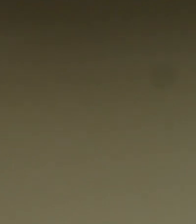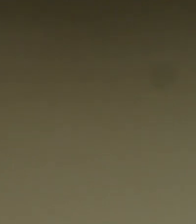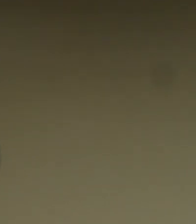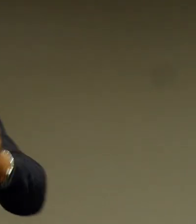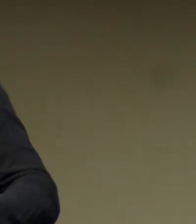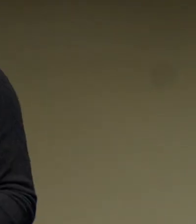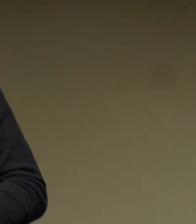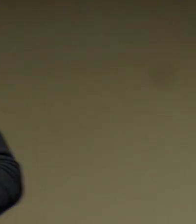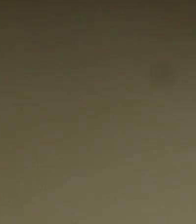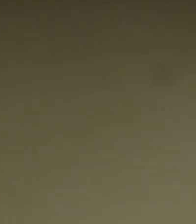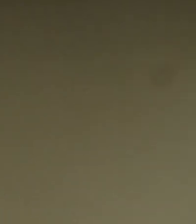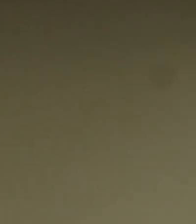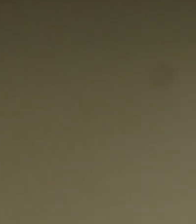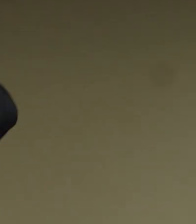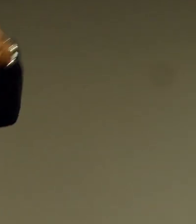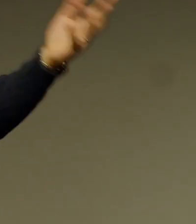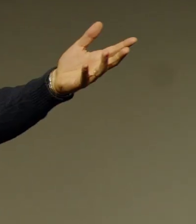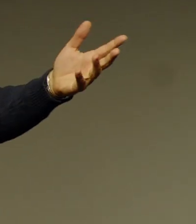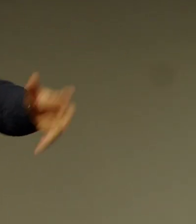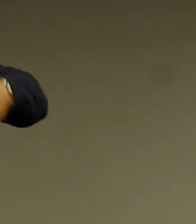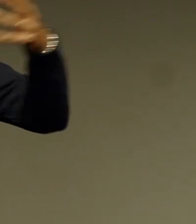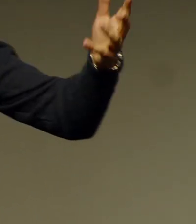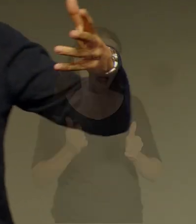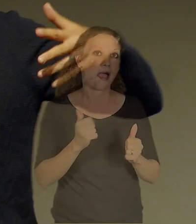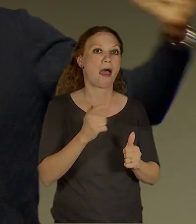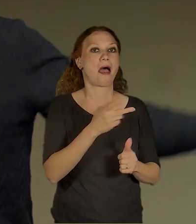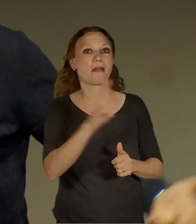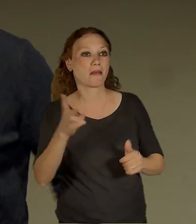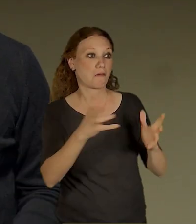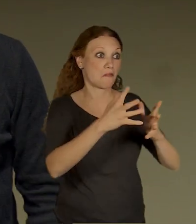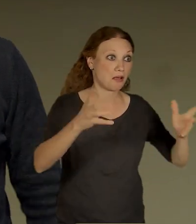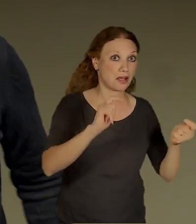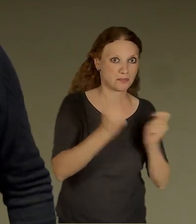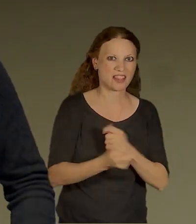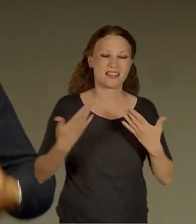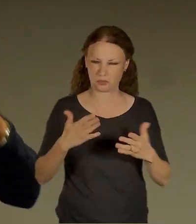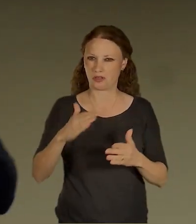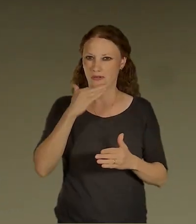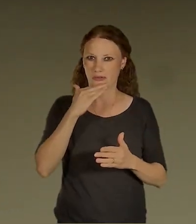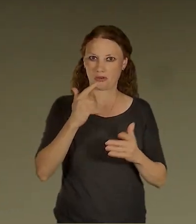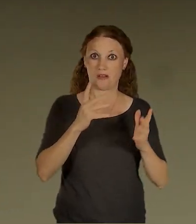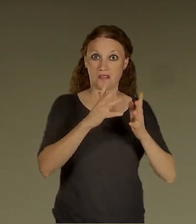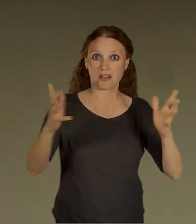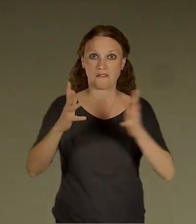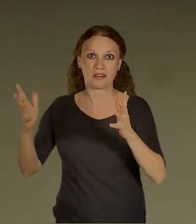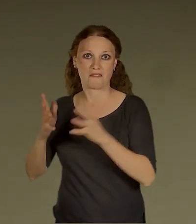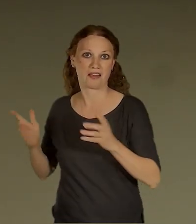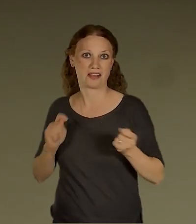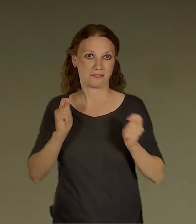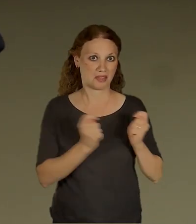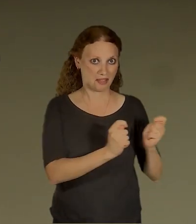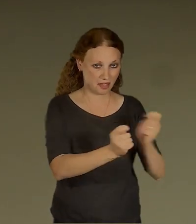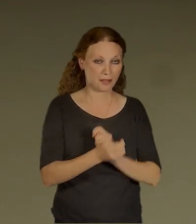více malých změn, někdy je to jedna veliká. A dneska to buduje více velikých změn. Budeme se bavit o dopravních terminálech.